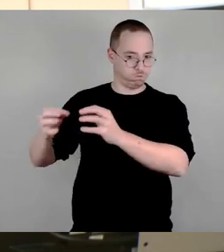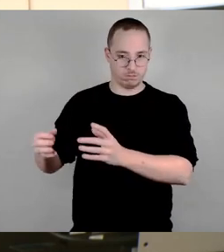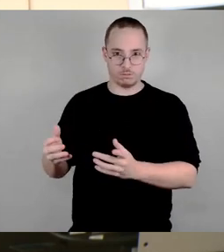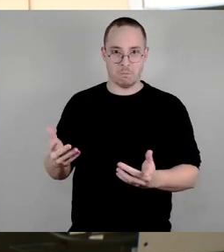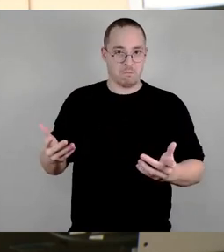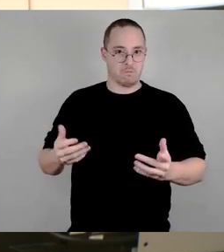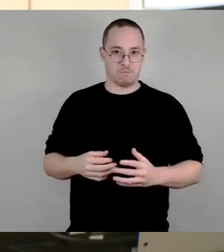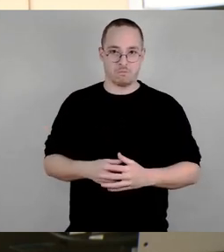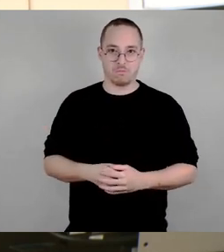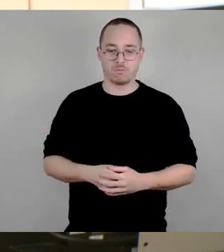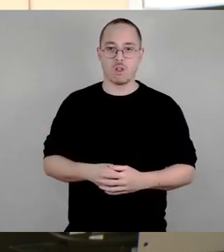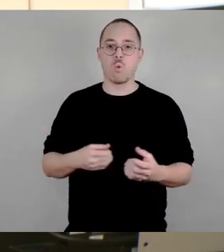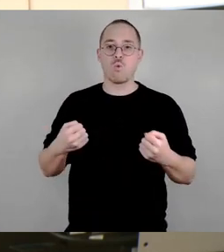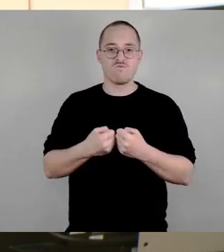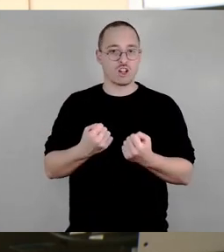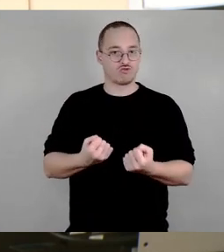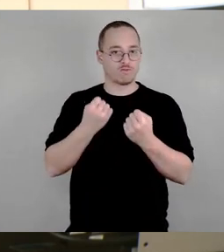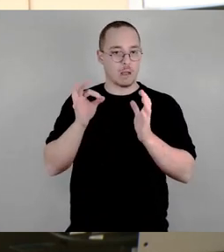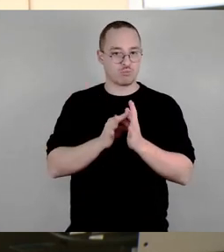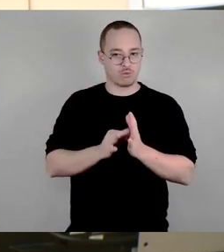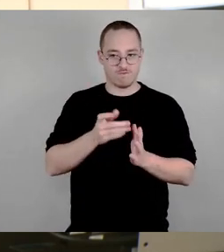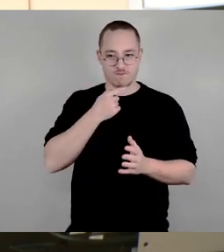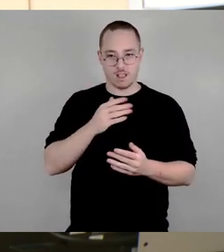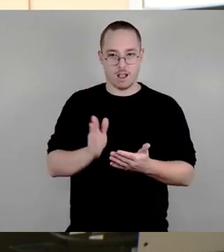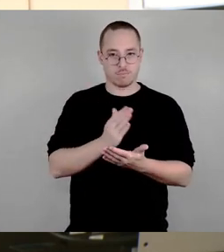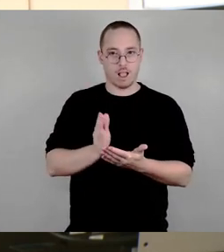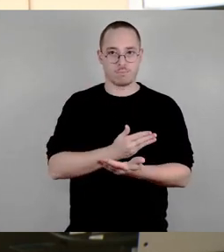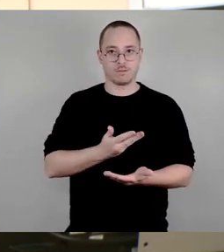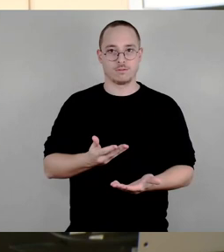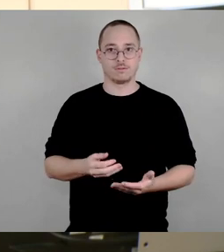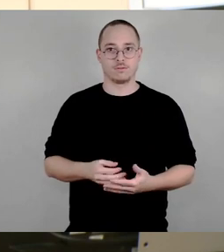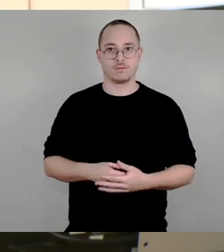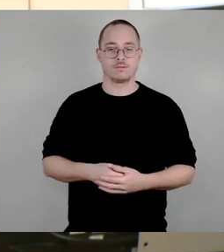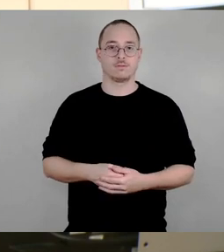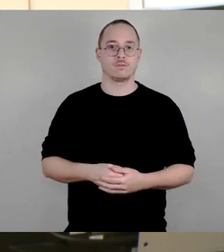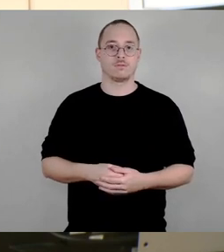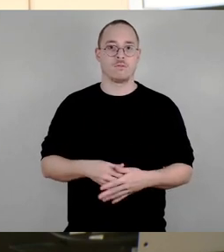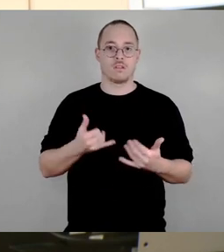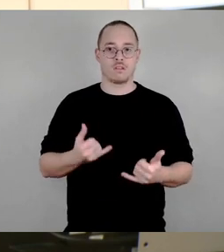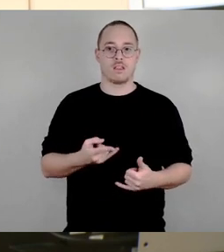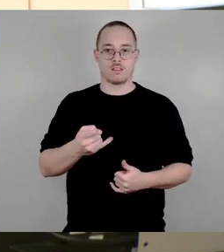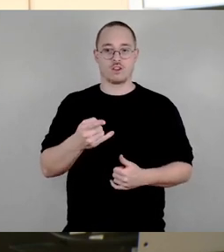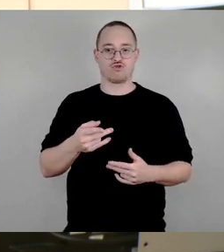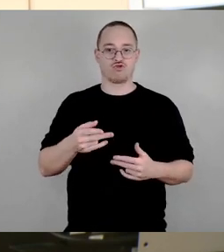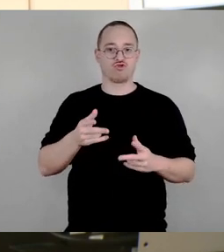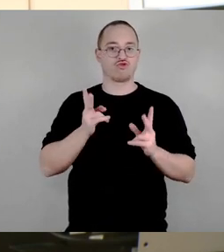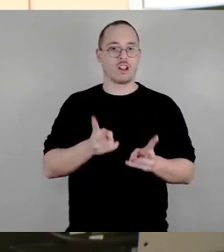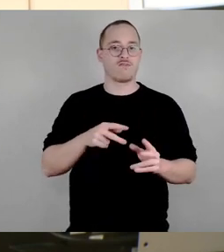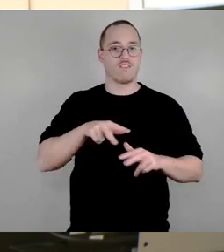der Unfallschwerpunkte. Und genau dazu dient die Maßnahme, Stadtverwaltung jetzt anregt und durchführen will